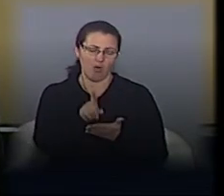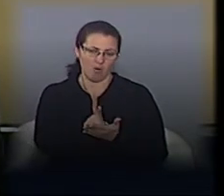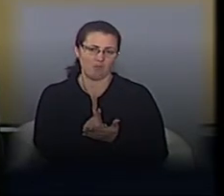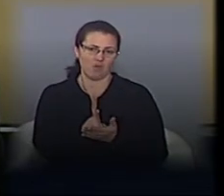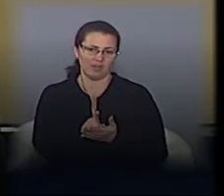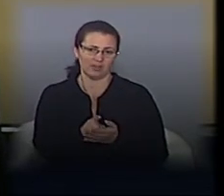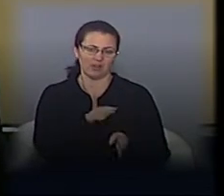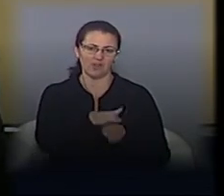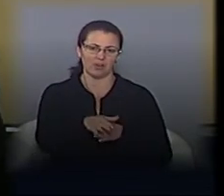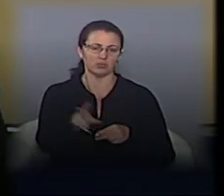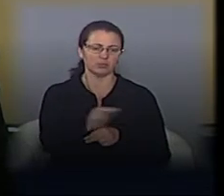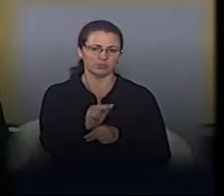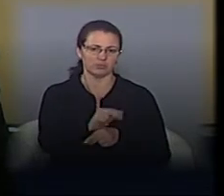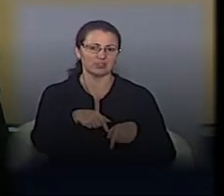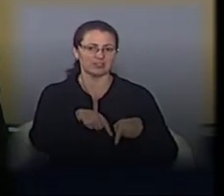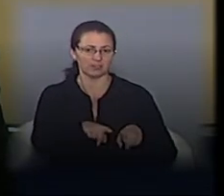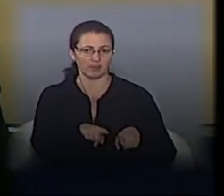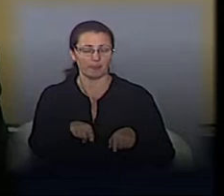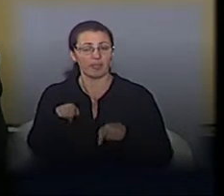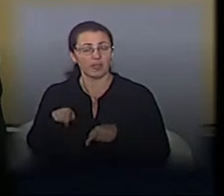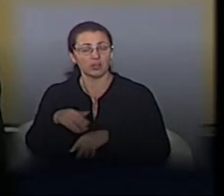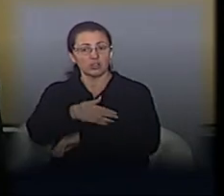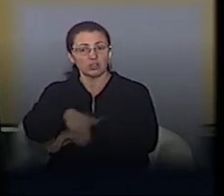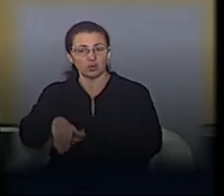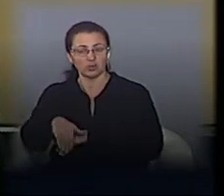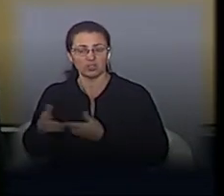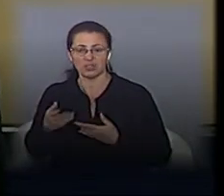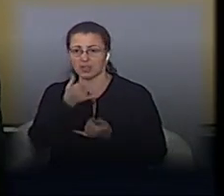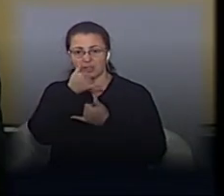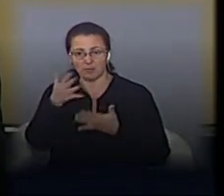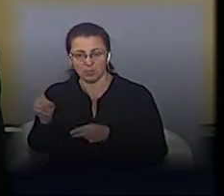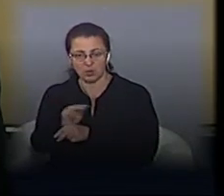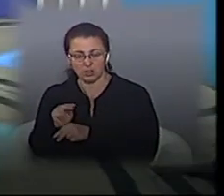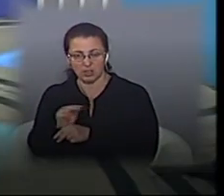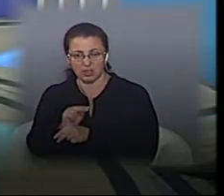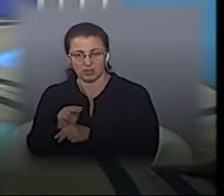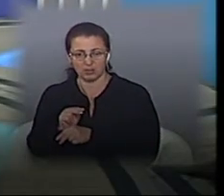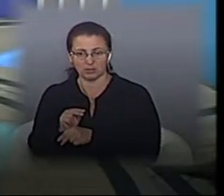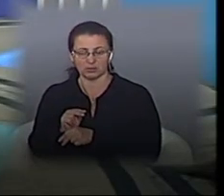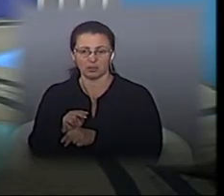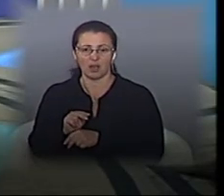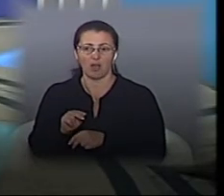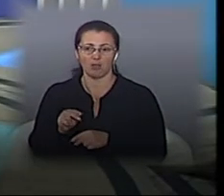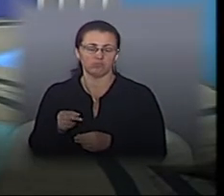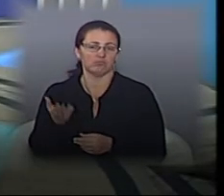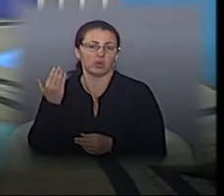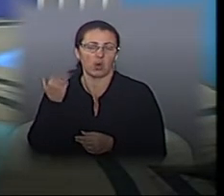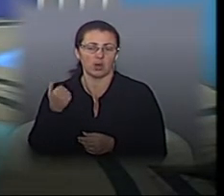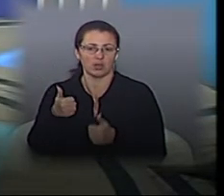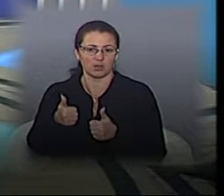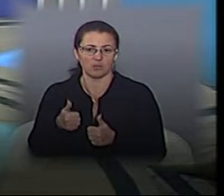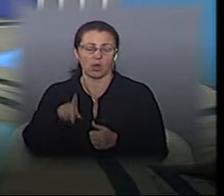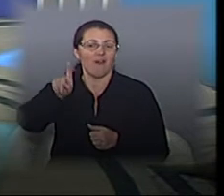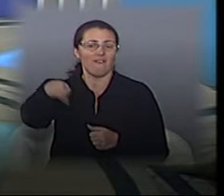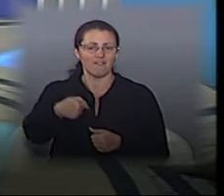гарантійні терміни по вулиці Городській вже минули, і ми не можемо, ну, скажімо, вимагати, зараз юридичному від